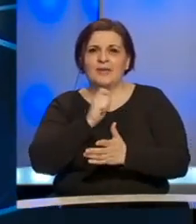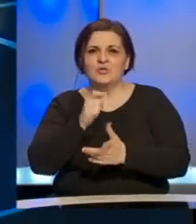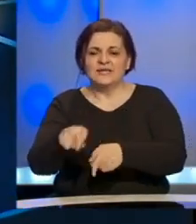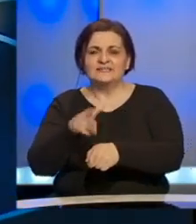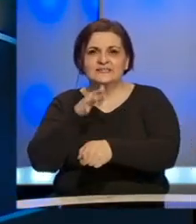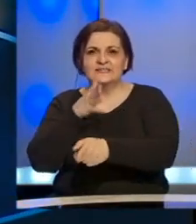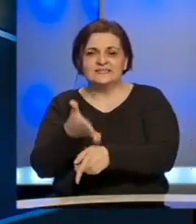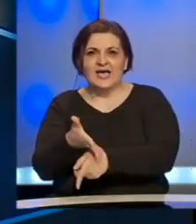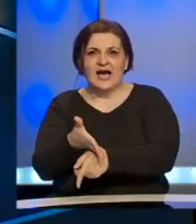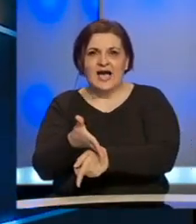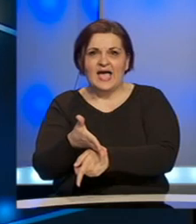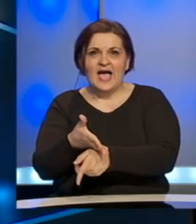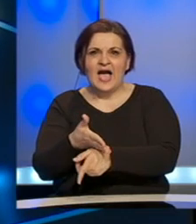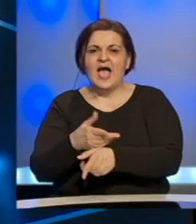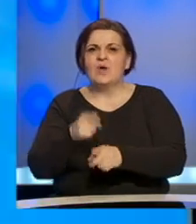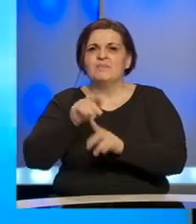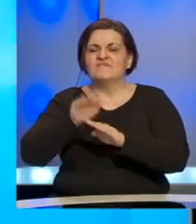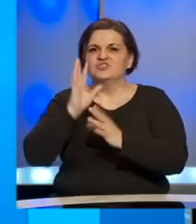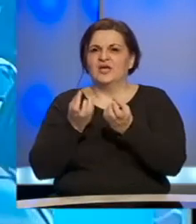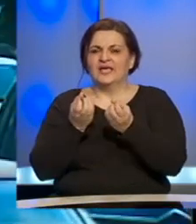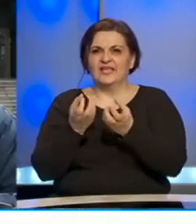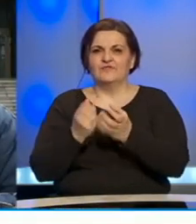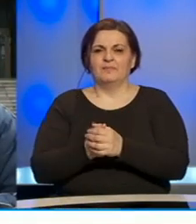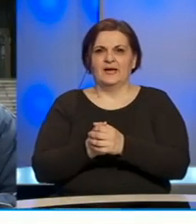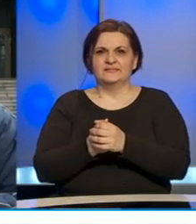Sarajeva. Armin Berbić ima više informacija.